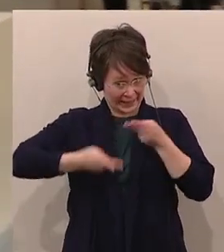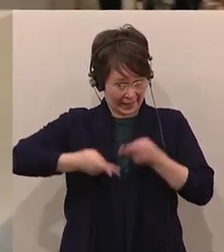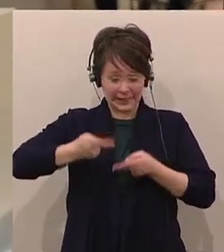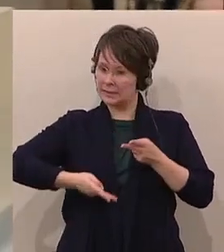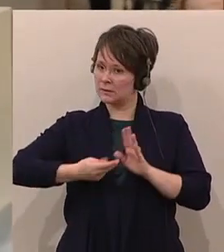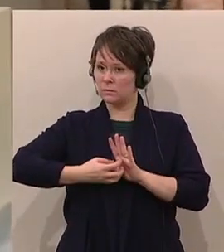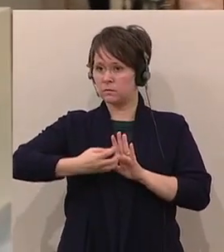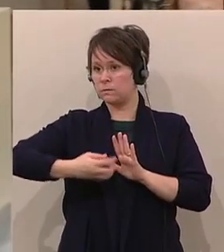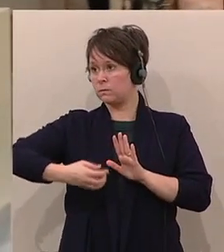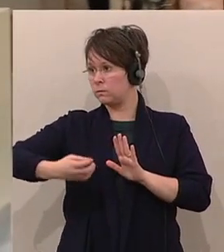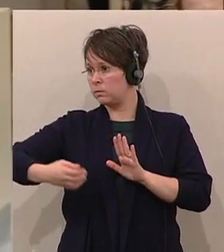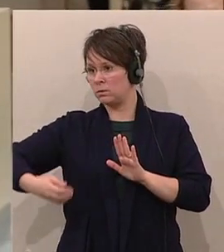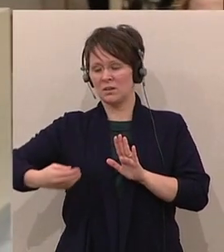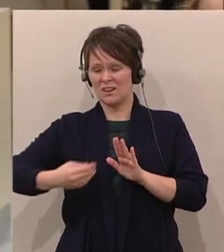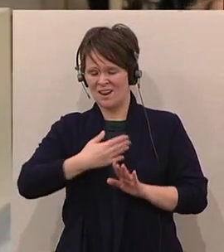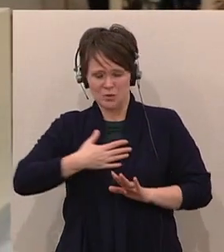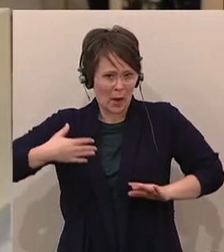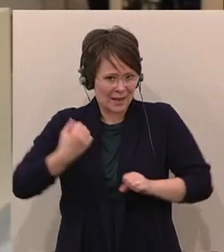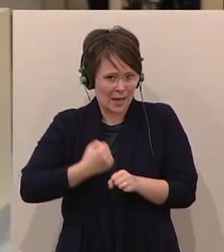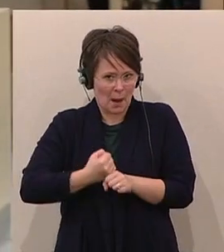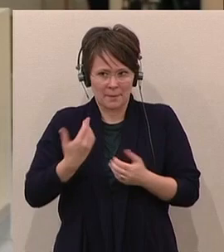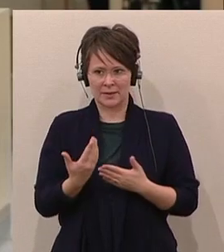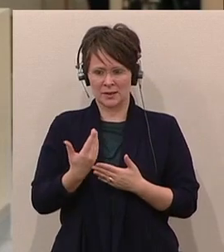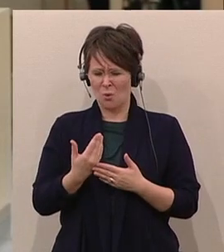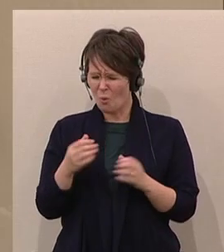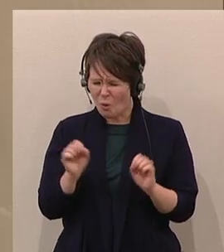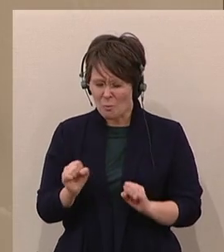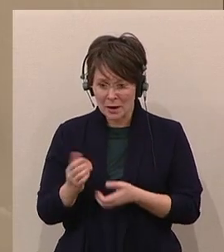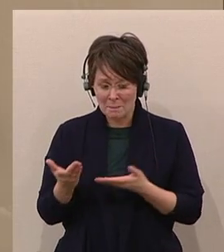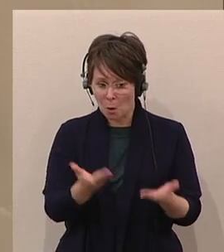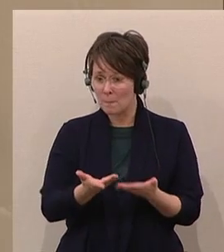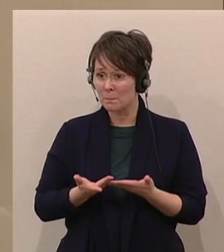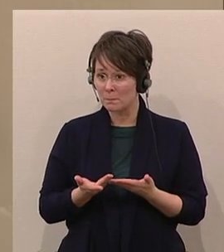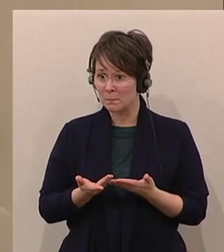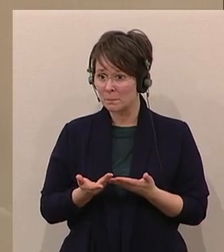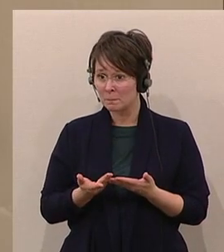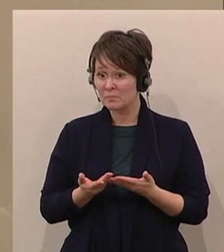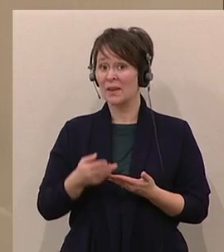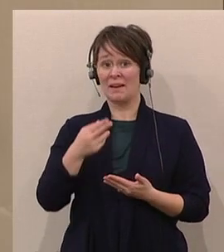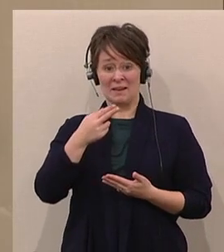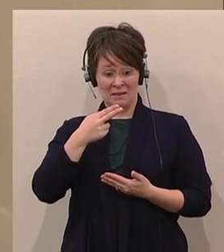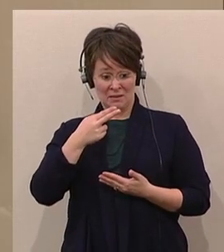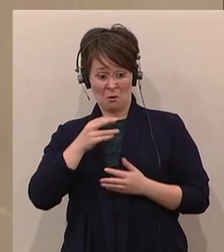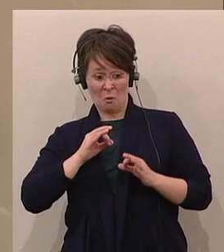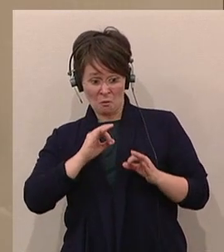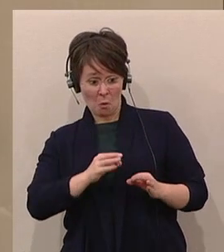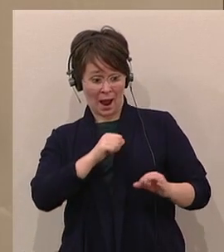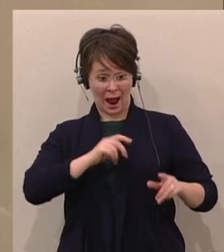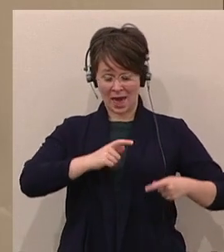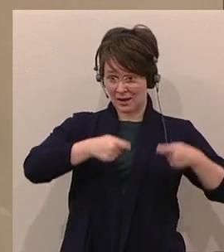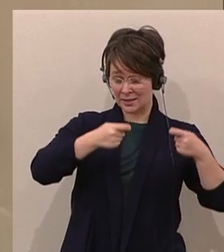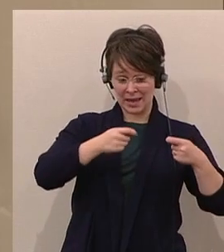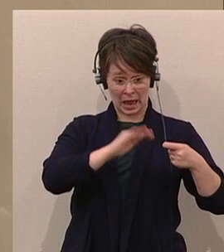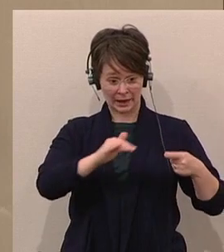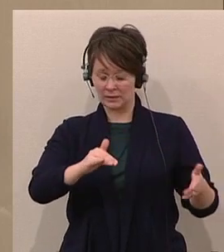bekommen. Leidtragenden in diesem Fall sind eben die Alleinerzieherinnen und ihre Kinder. Und